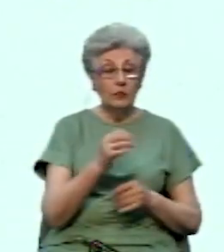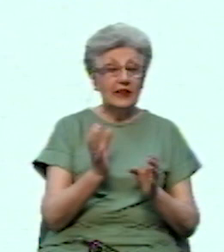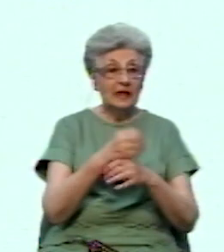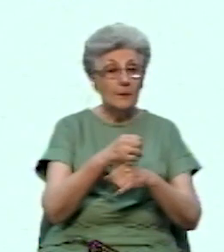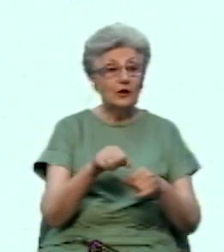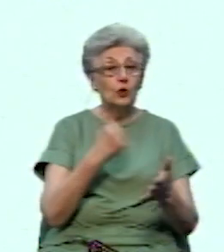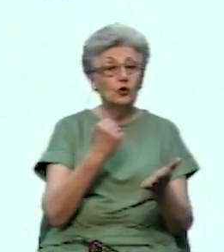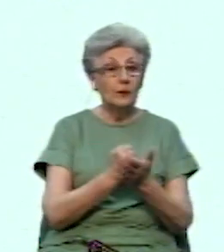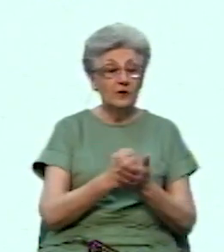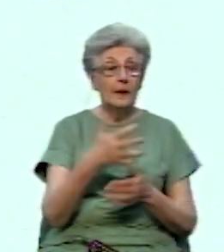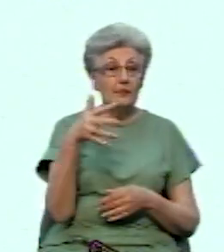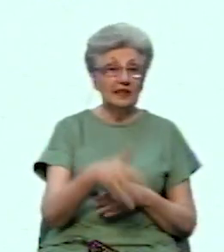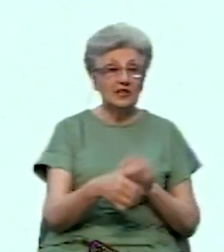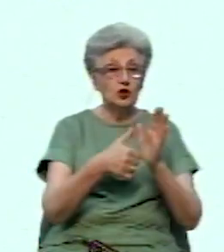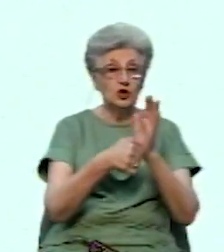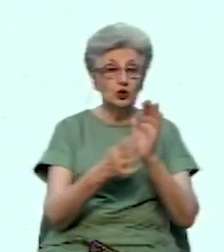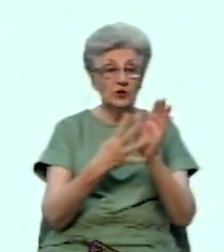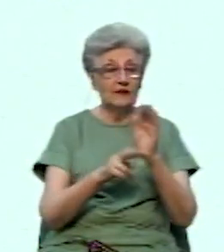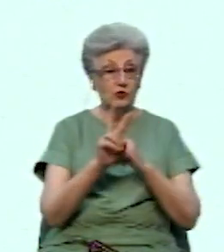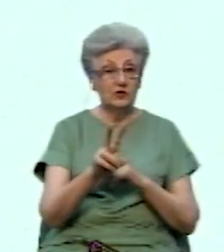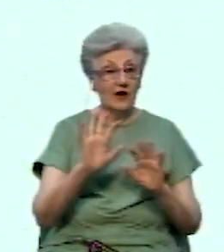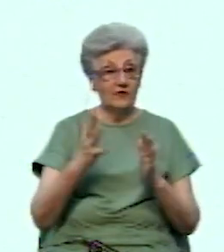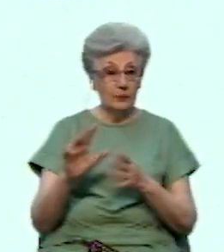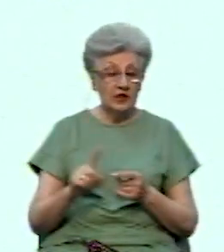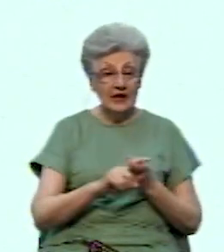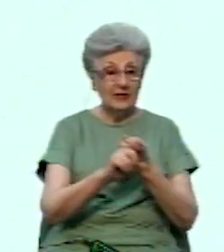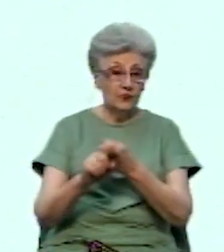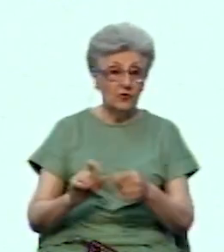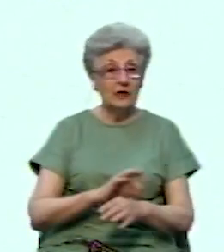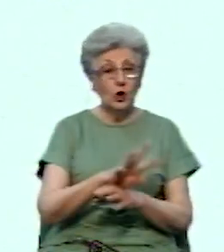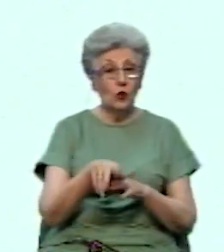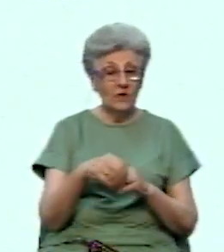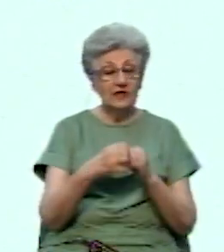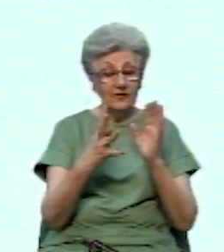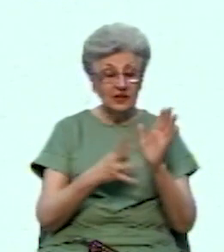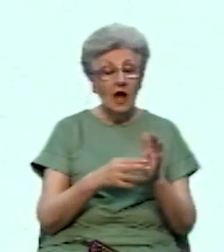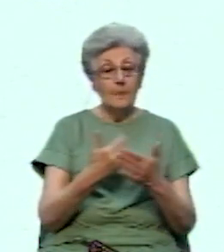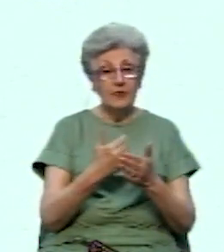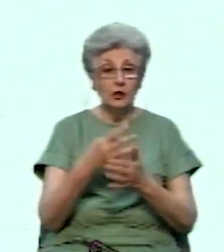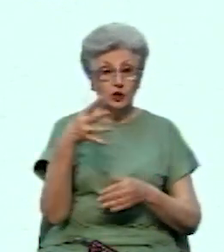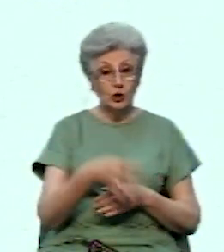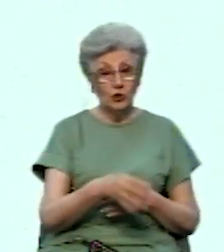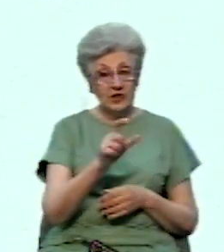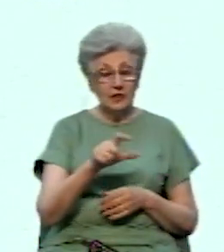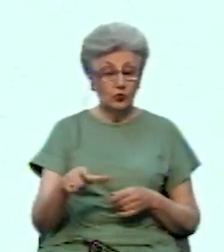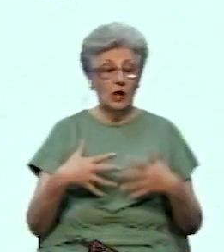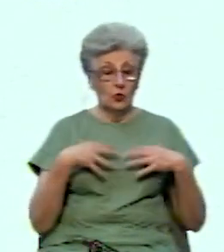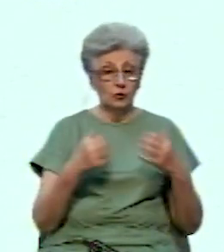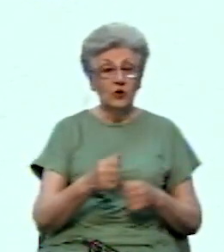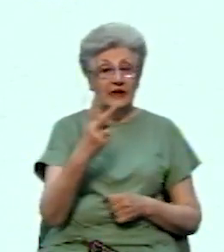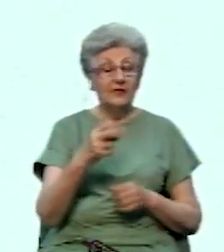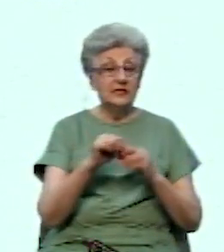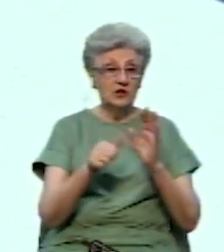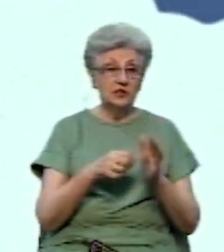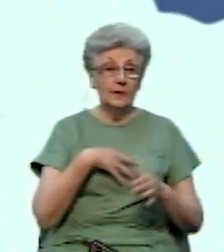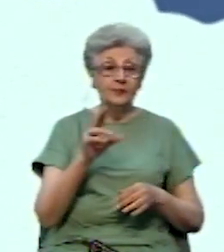підтвердили 5692 випадки інфікування COVID-19. Понад 4 тисячі людей одужали, 216-ро померли.